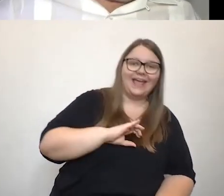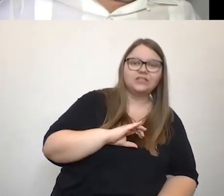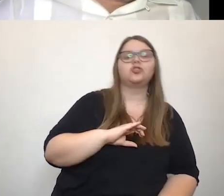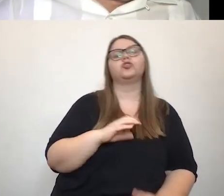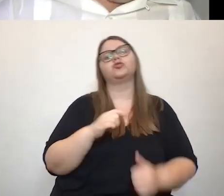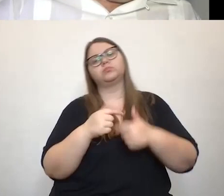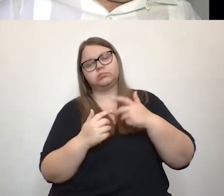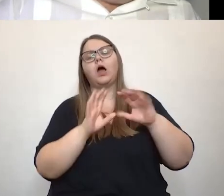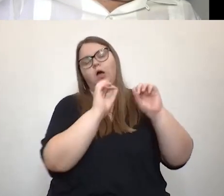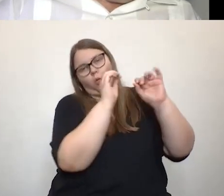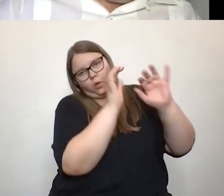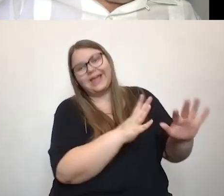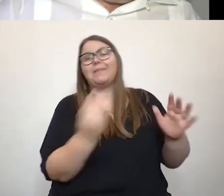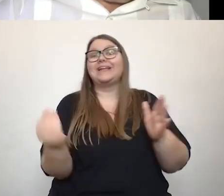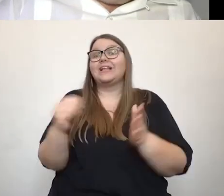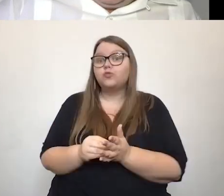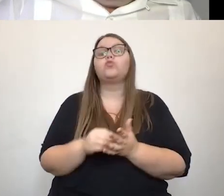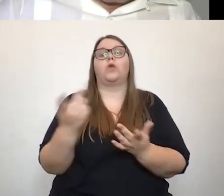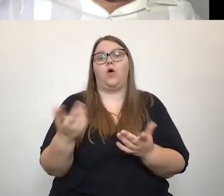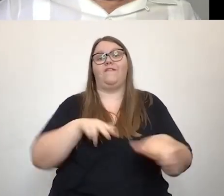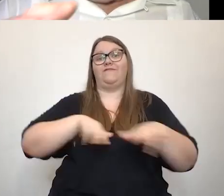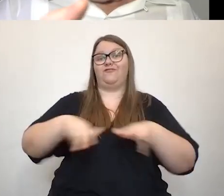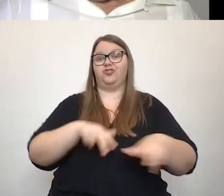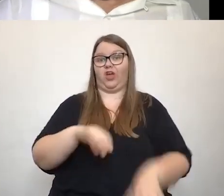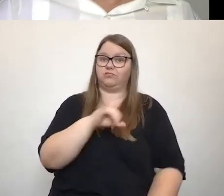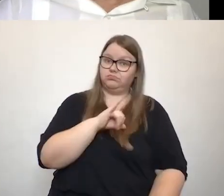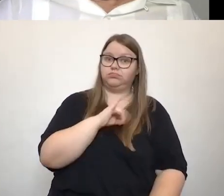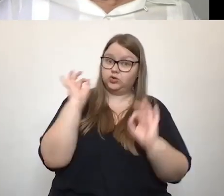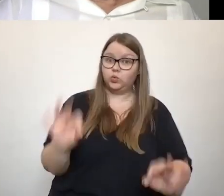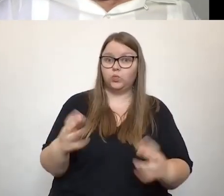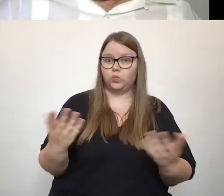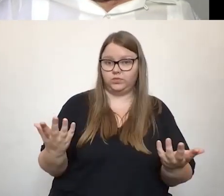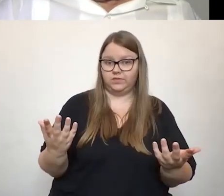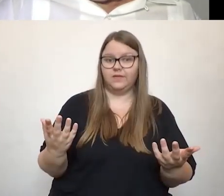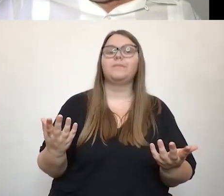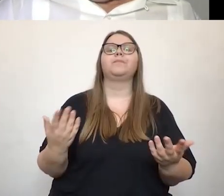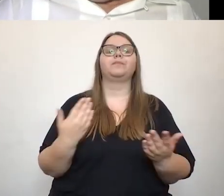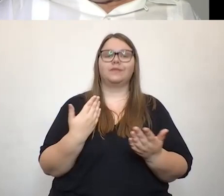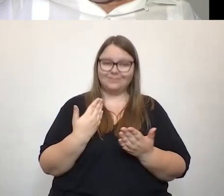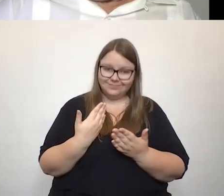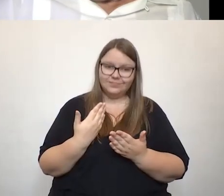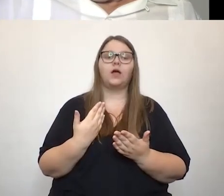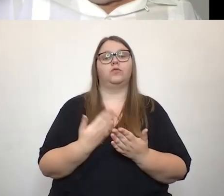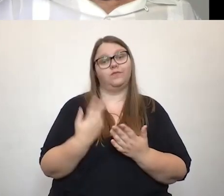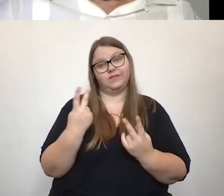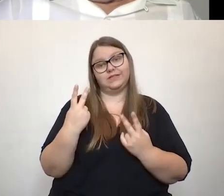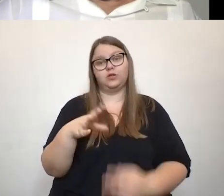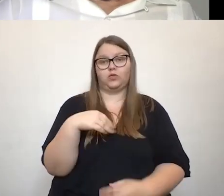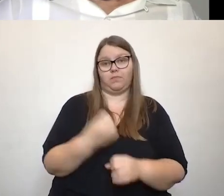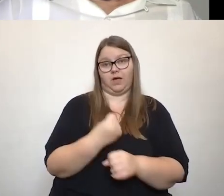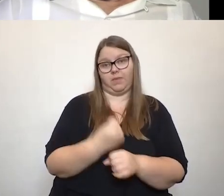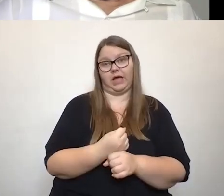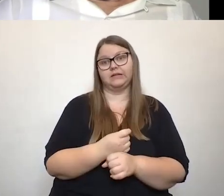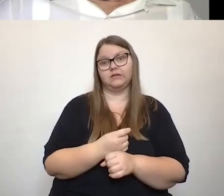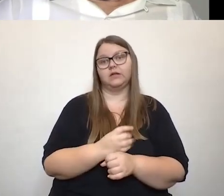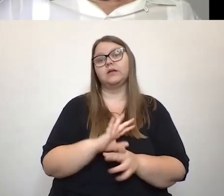erschlossen werden kann, wenn man eben Menschen mit Behinderung einbezieht und vor allem auch ganz, ganz wichtig mit ihnen zusammenarbeitet. Das ist ja immer der erste, der